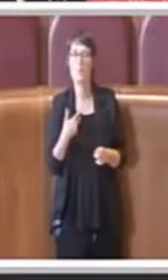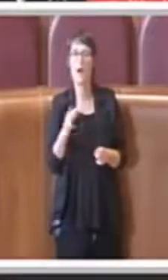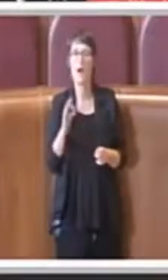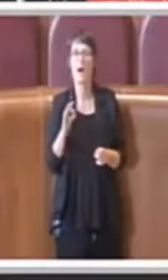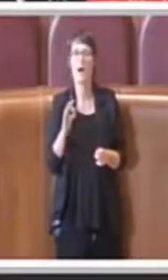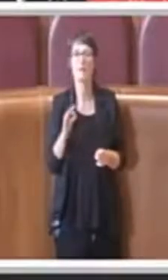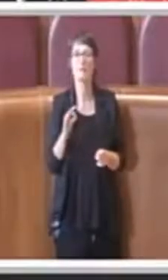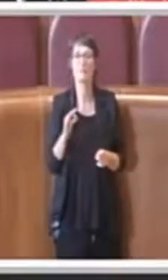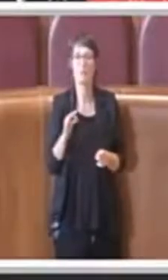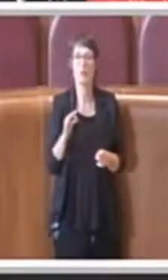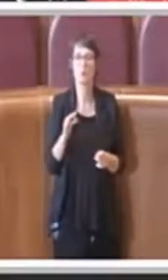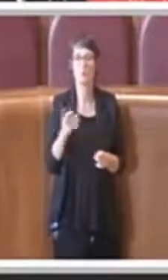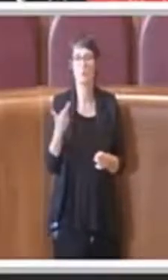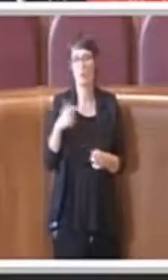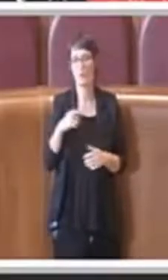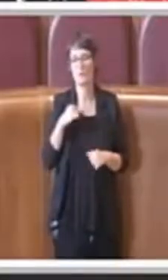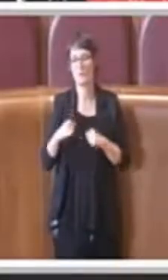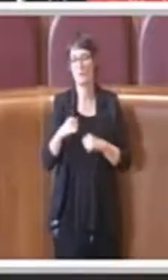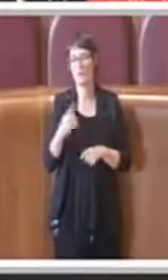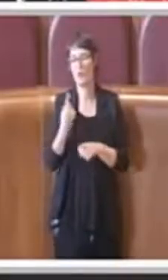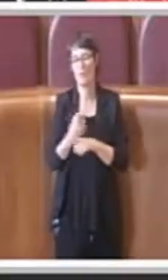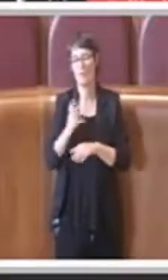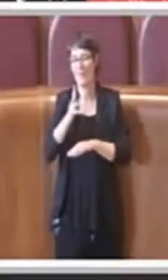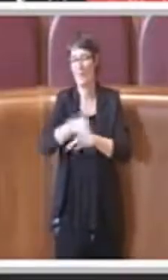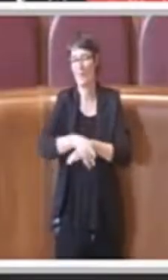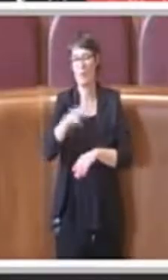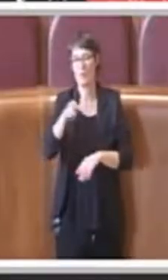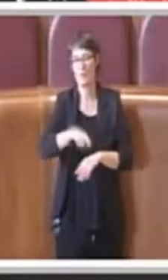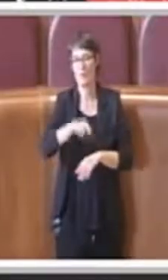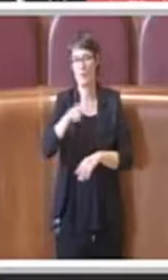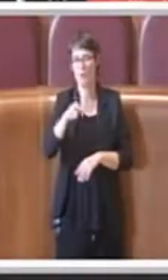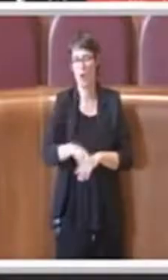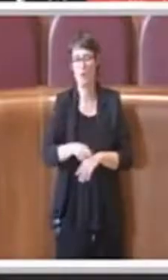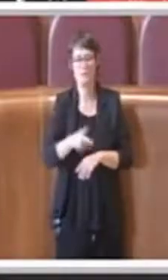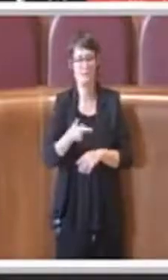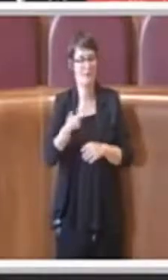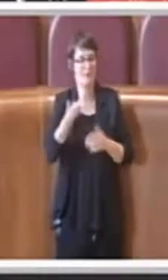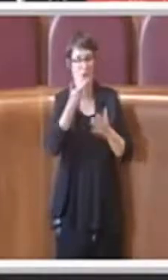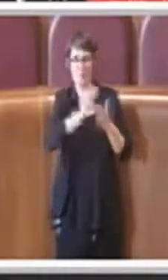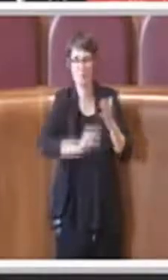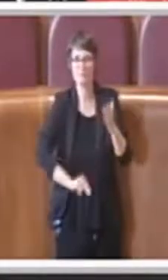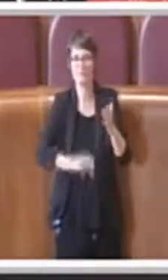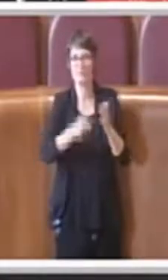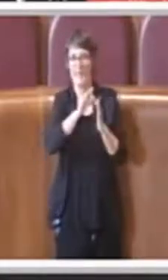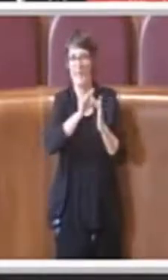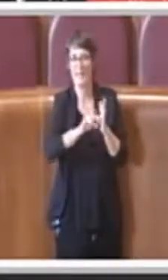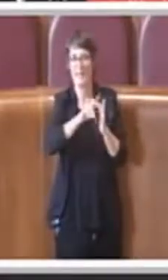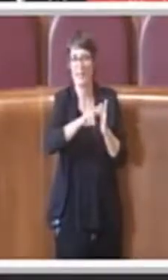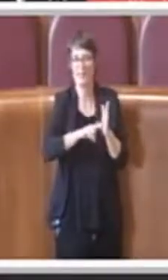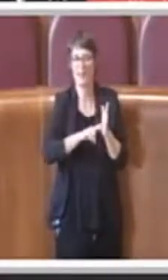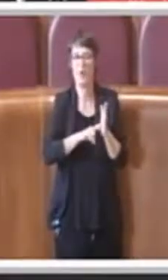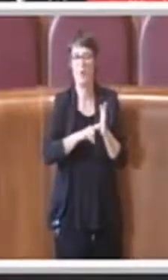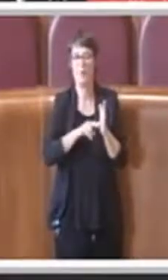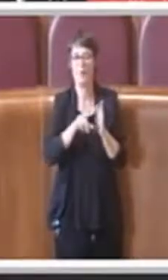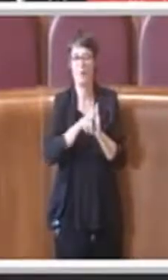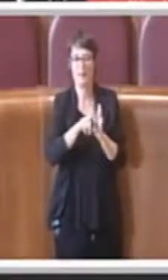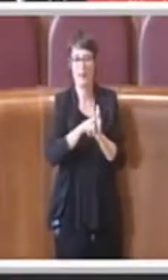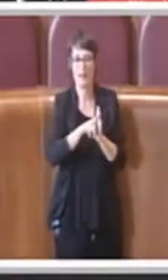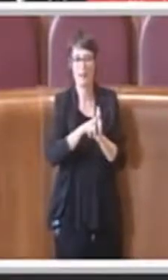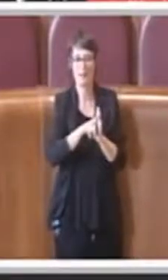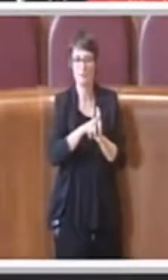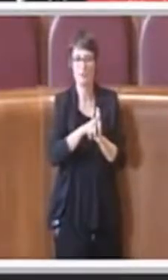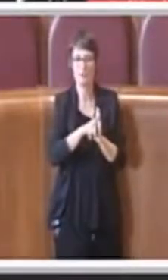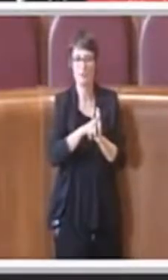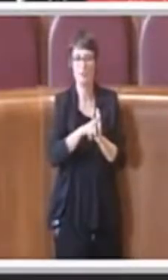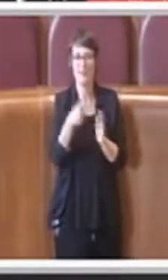necessario da parte dell'amministrazione per l'attuazione di regolamenti e leggi, per chi non lo sapesse gli urtisti sono definiti così